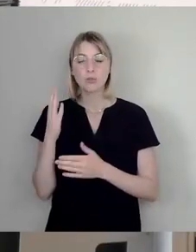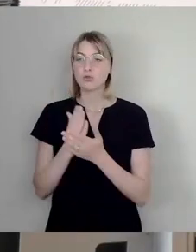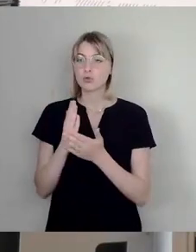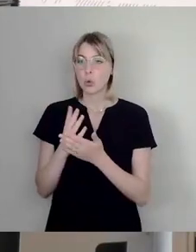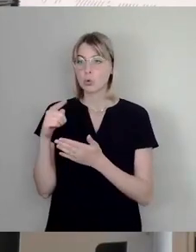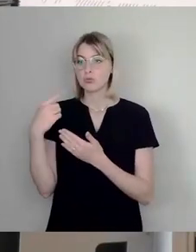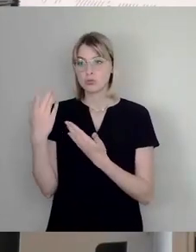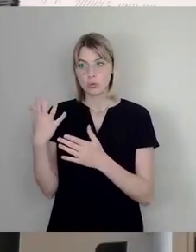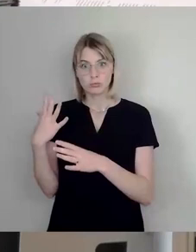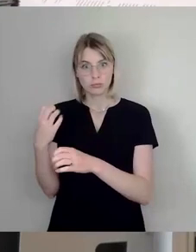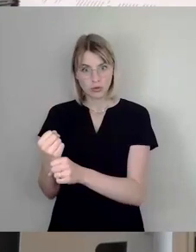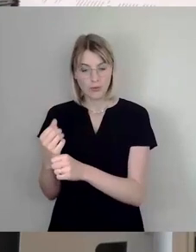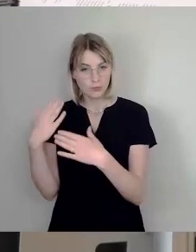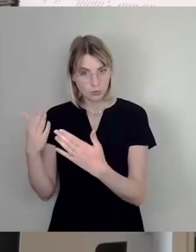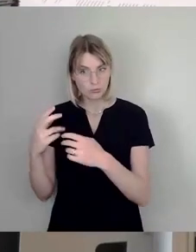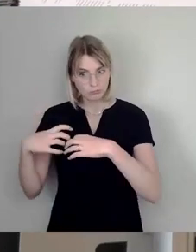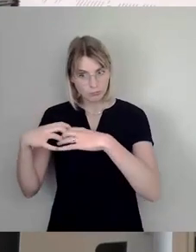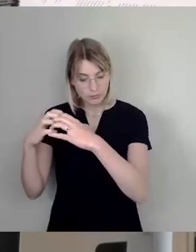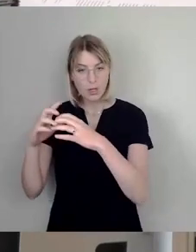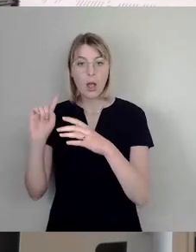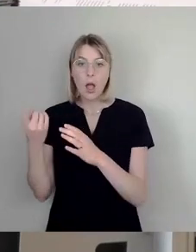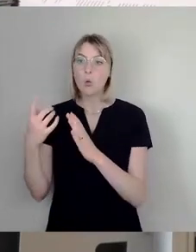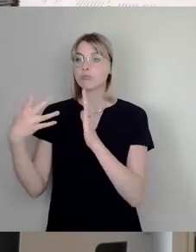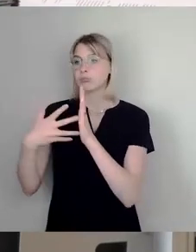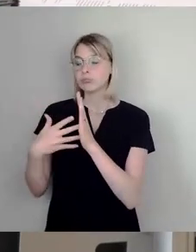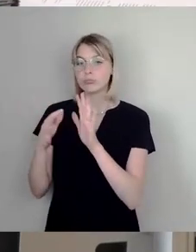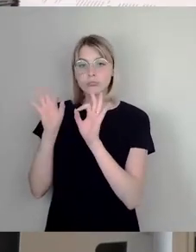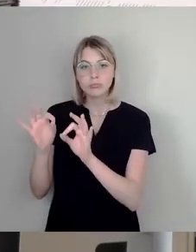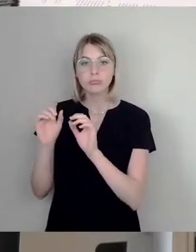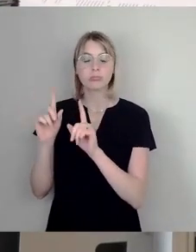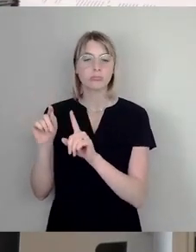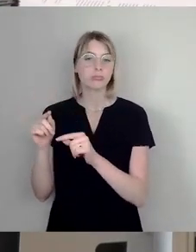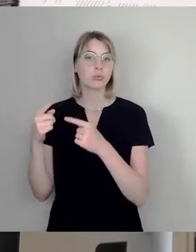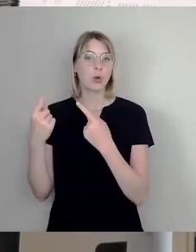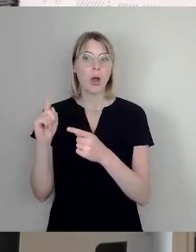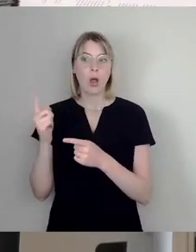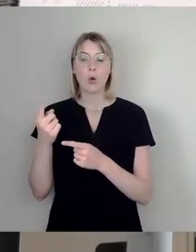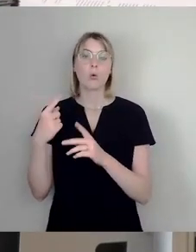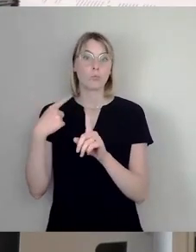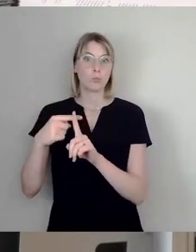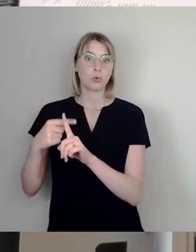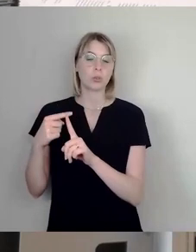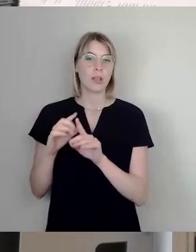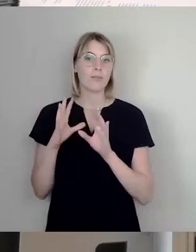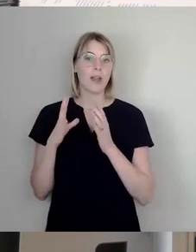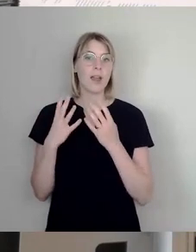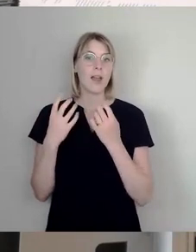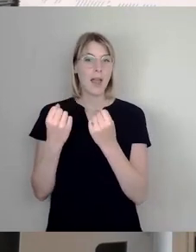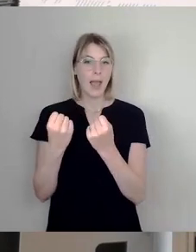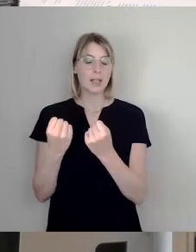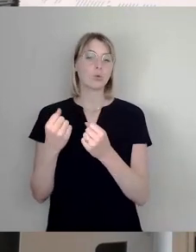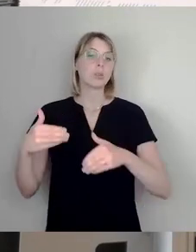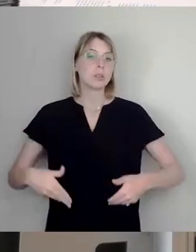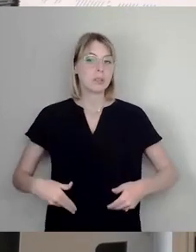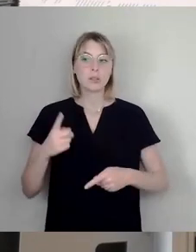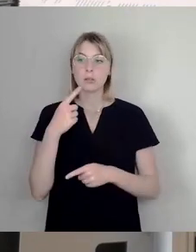Übrigens auch mit äußerst positiven Feedback aus den zuständigen Ordnungsbehörden und Rettungsdiensten. Dahingehend ist es meiner Auffassung nach umso